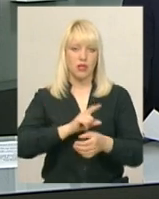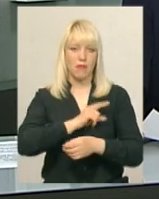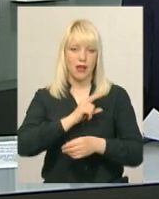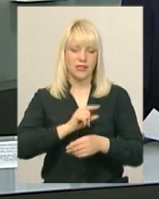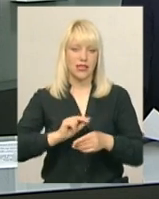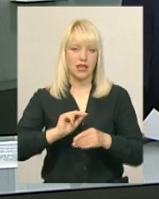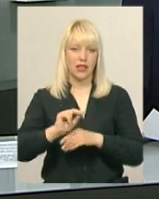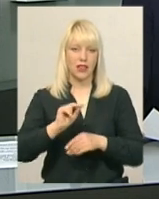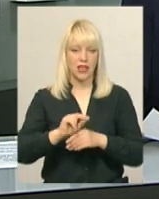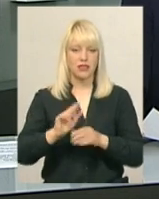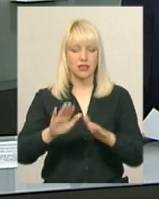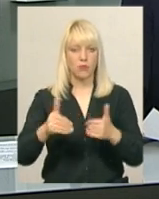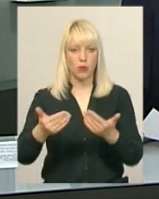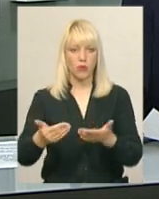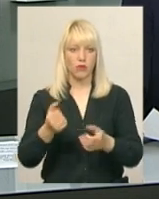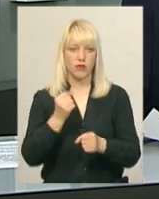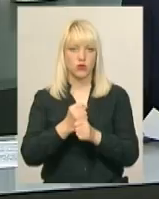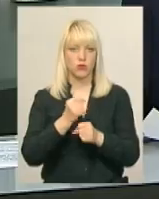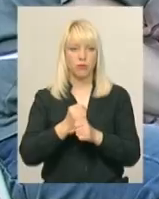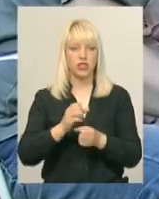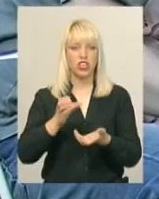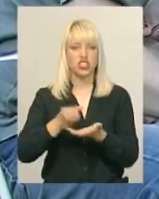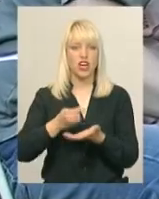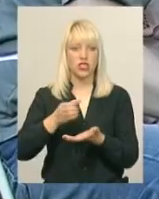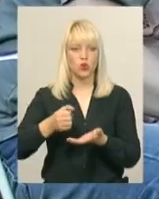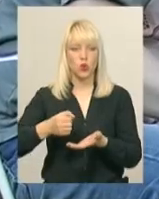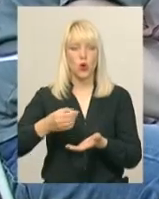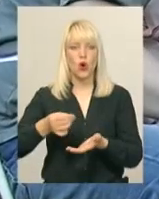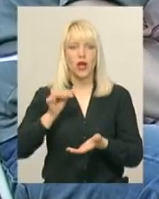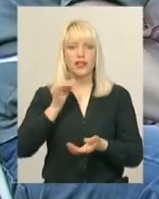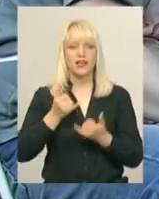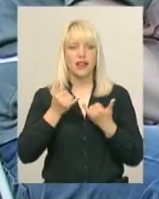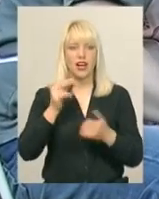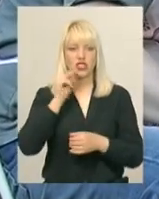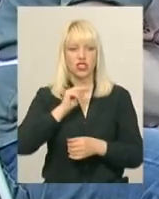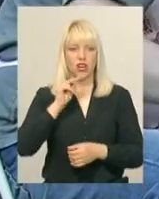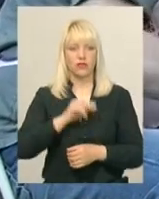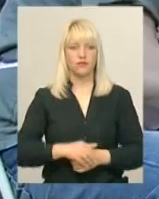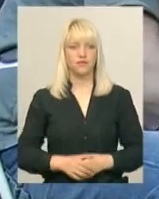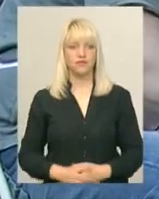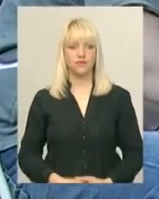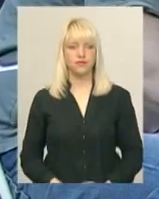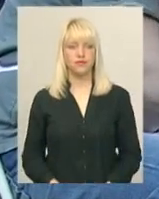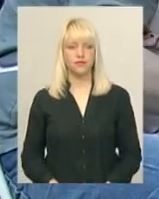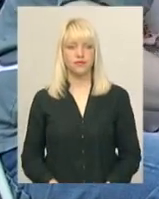чаю. Як все було, Ольга Нісміянова розкаже. Якщо ви колупаєте до тиску, то буде вазон.